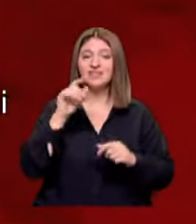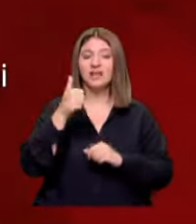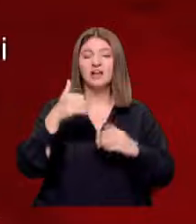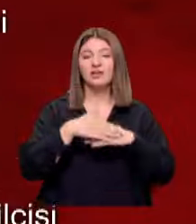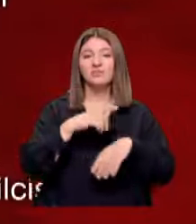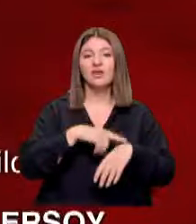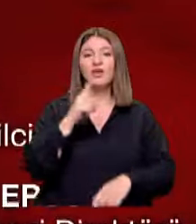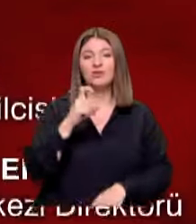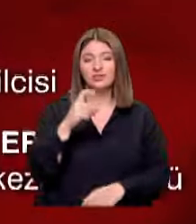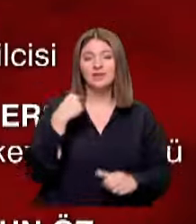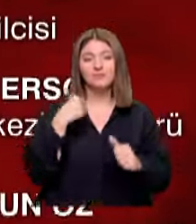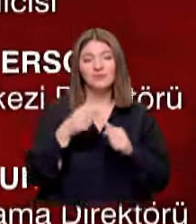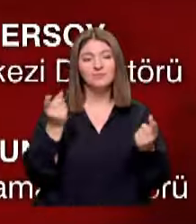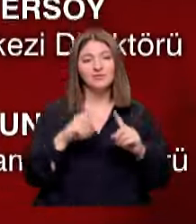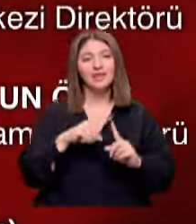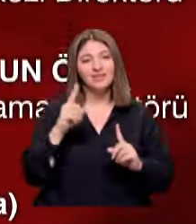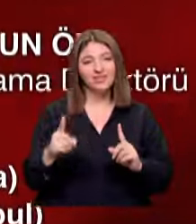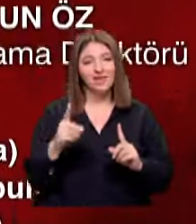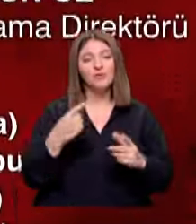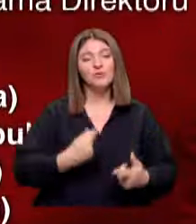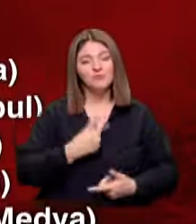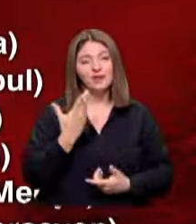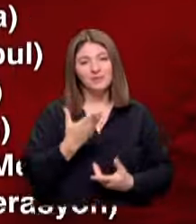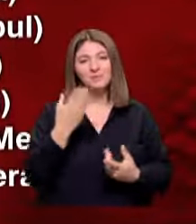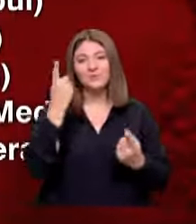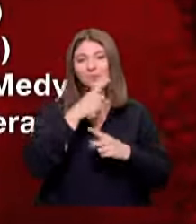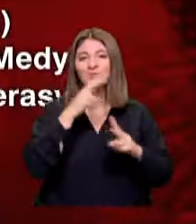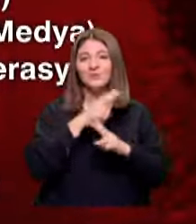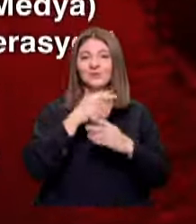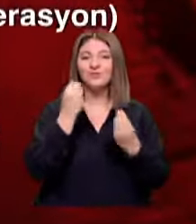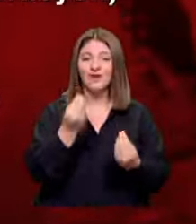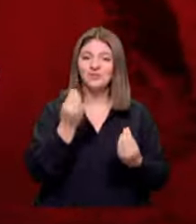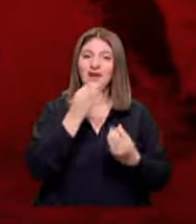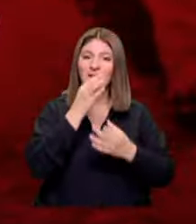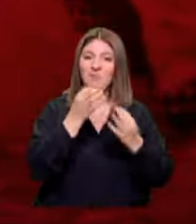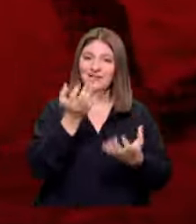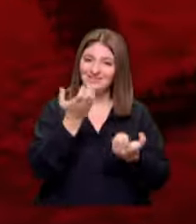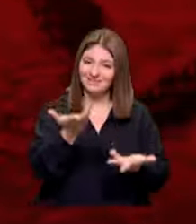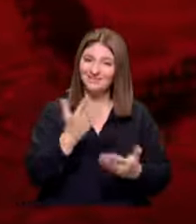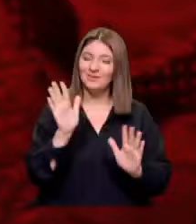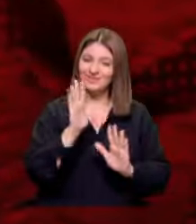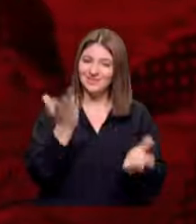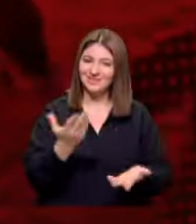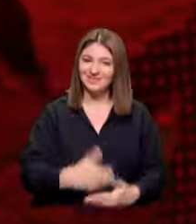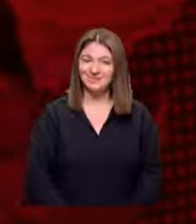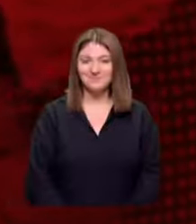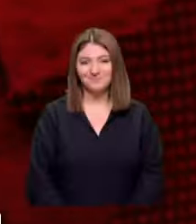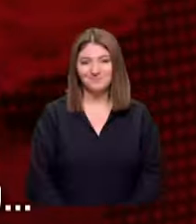19'da yeniden buluşuncaya dek Umarım yüzünüzü güldüren güzel haberler alırsınız Hoşçakalın